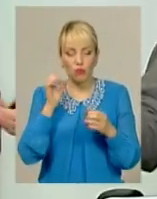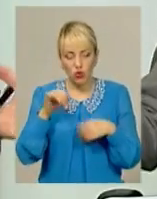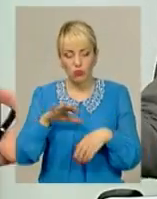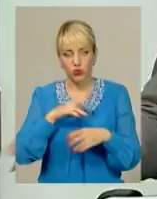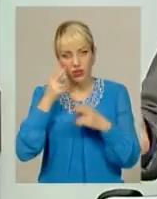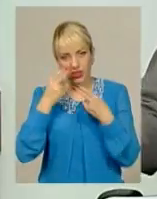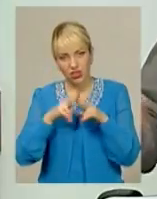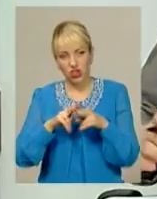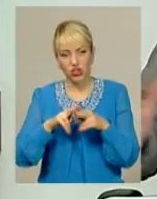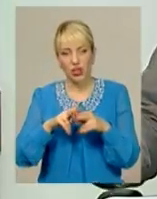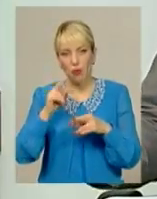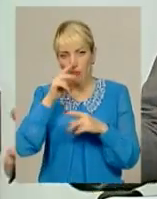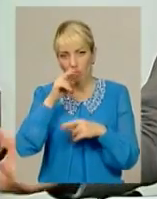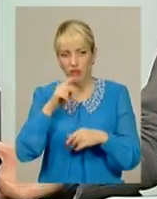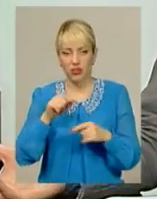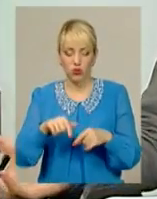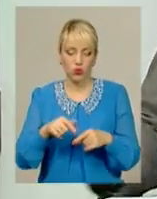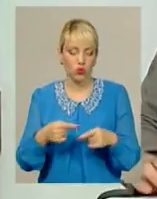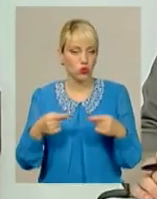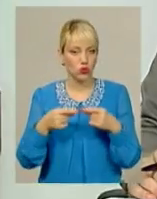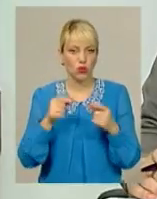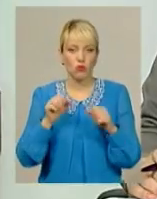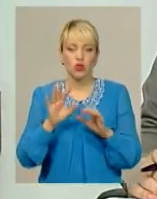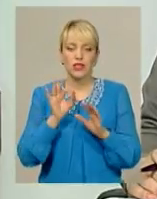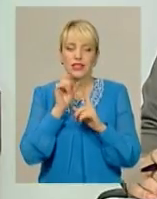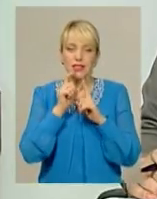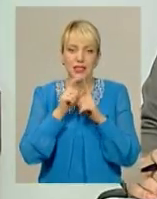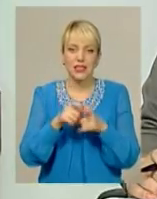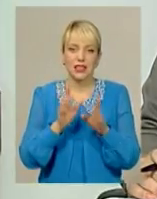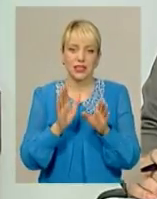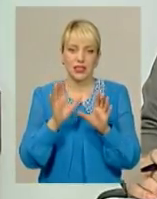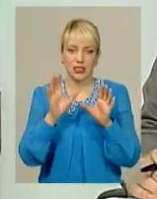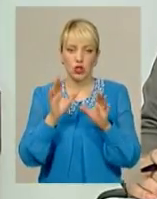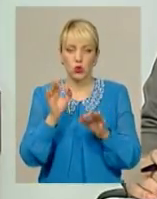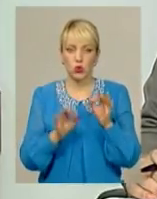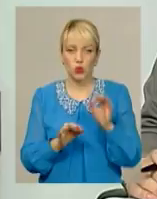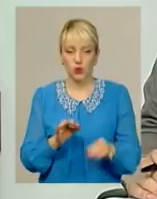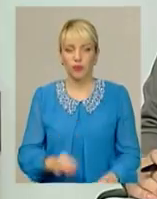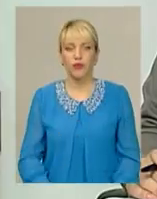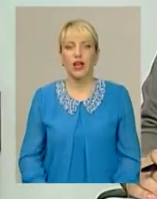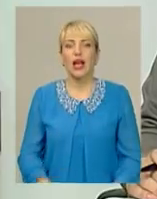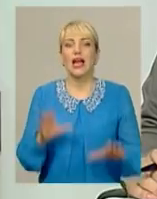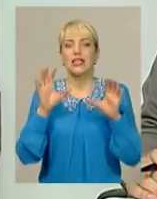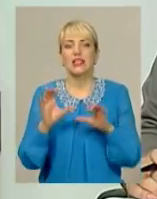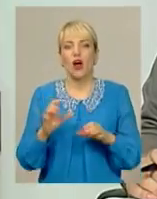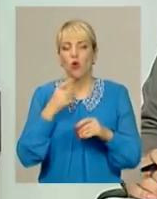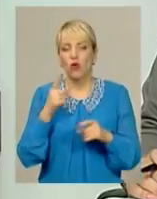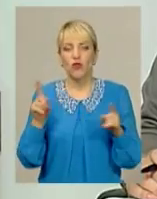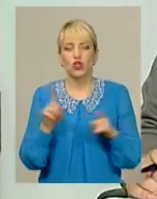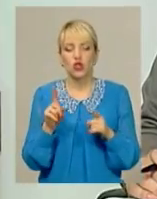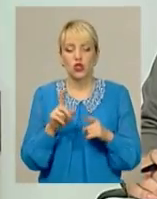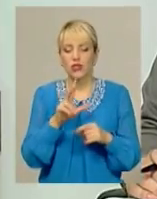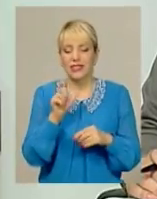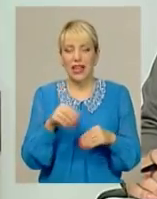ну, а може ми – ні. Тут однозначно зможе сказати суд. Закон передбачає, що за подання неправдивих даних політичні партії можуть